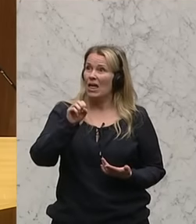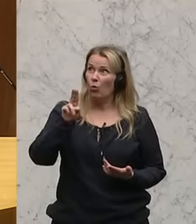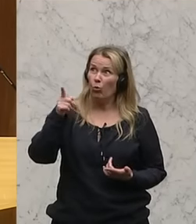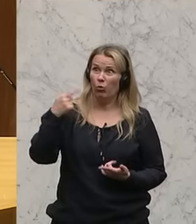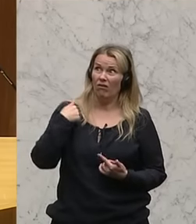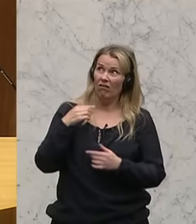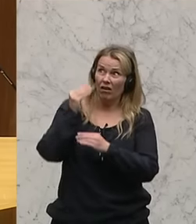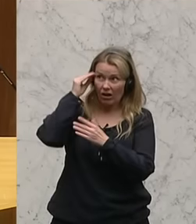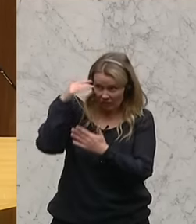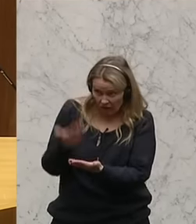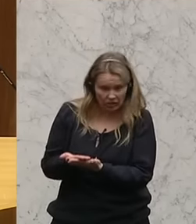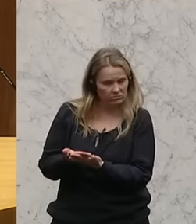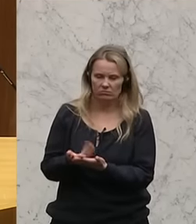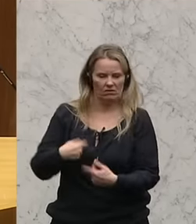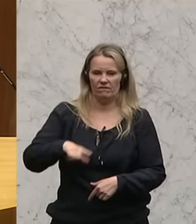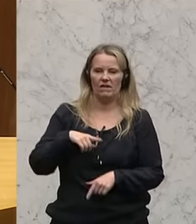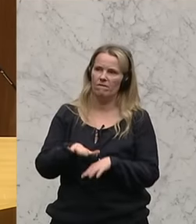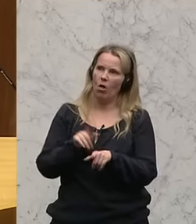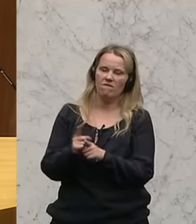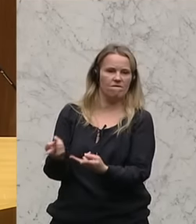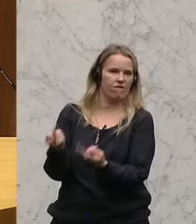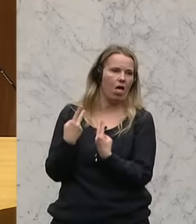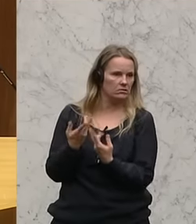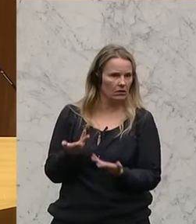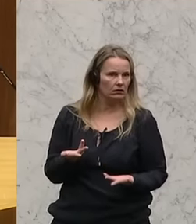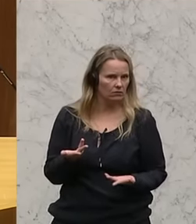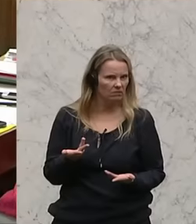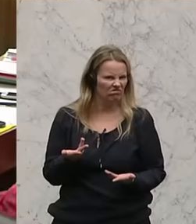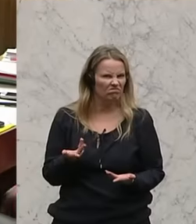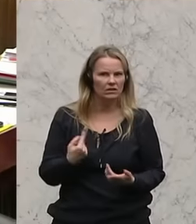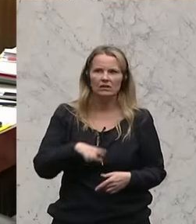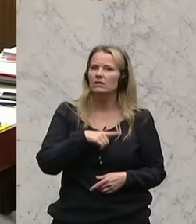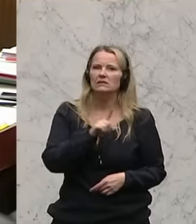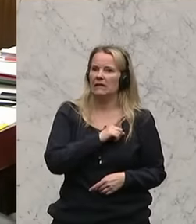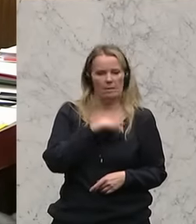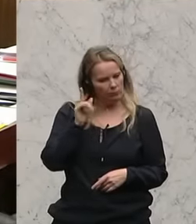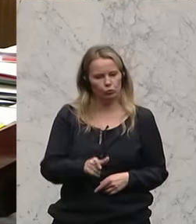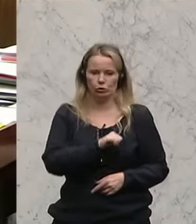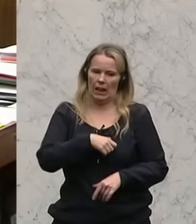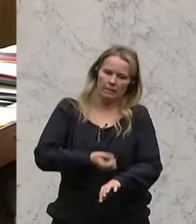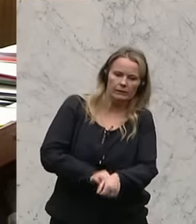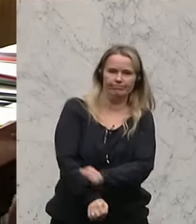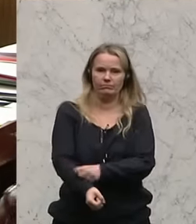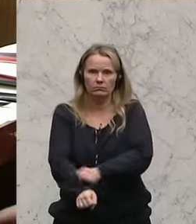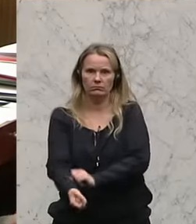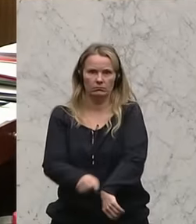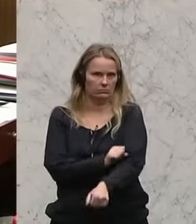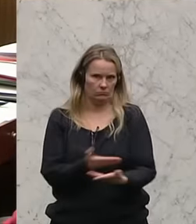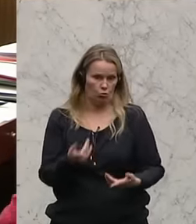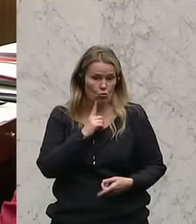verlassen, selbst verlassen sind. Dass wir nur selbst die Zügel in die Hand nehmen können